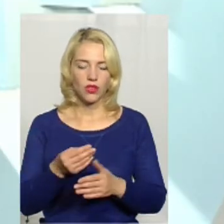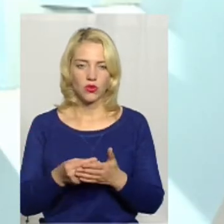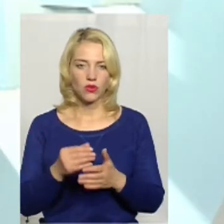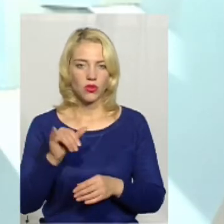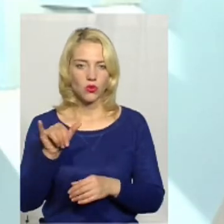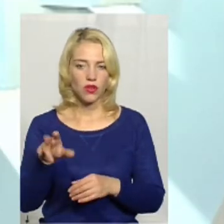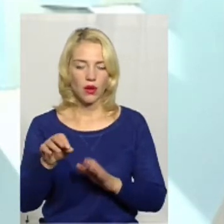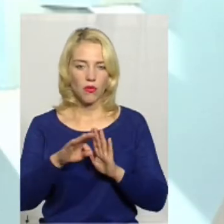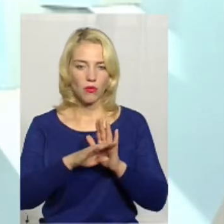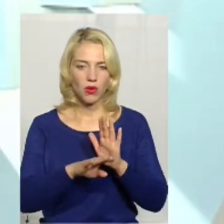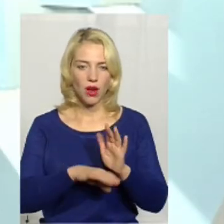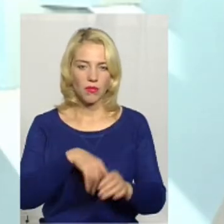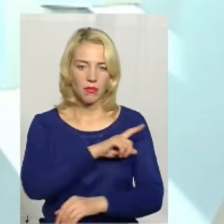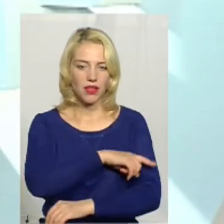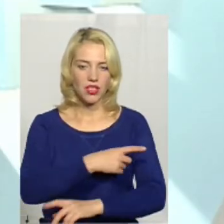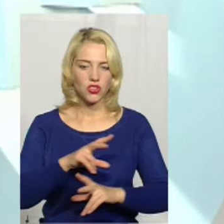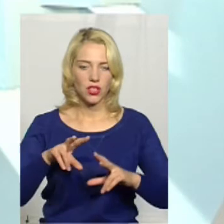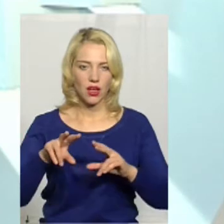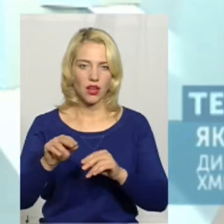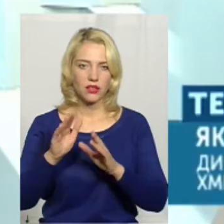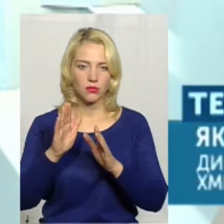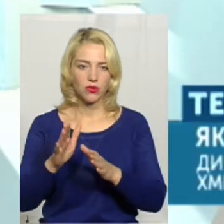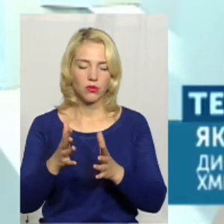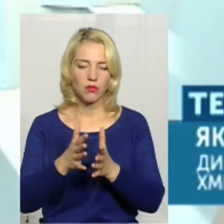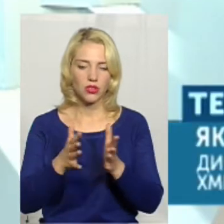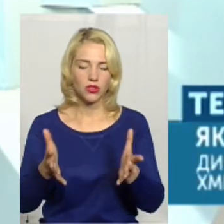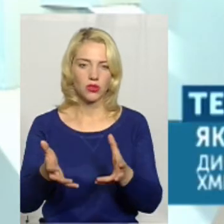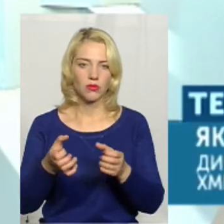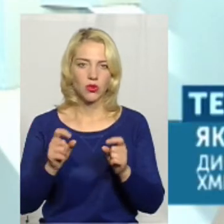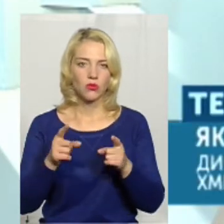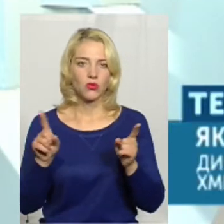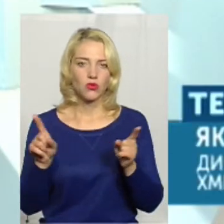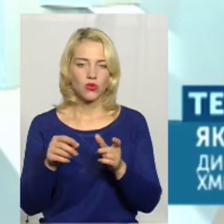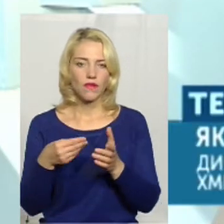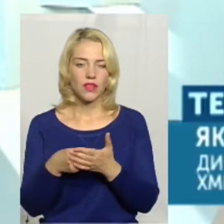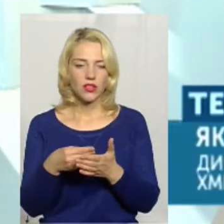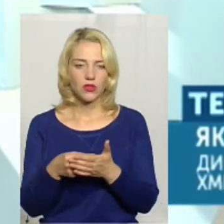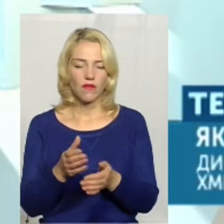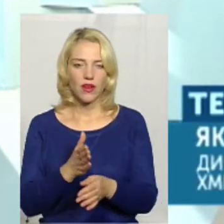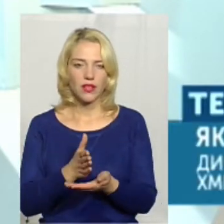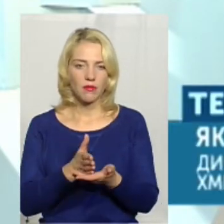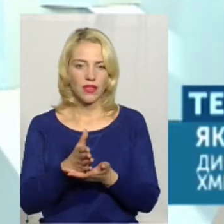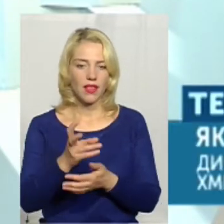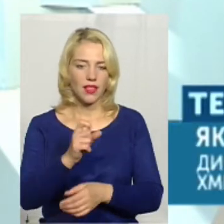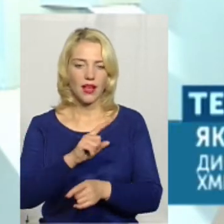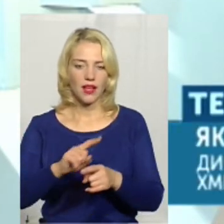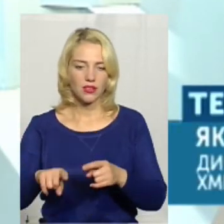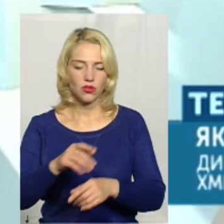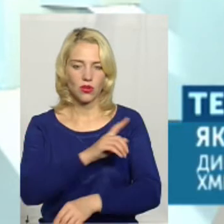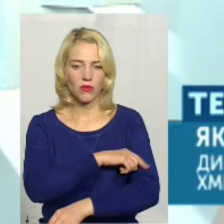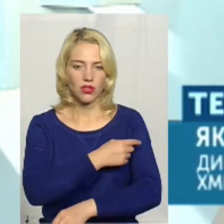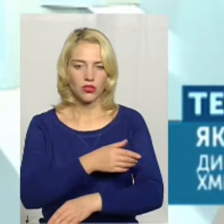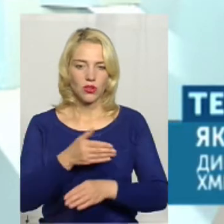Вони по програмі медичних гарантій вони будуть більше отримувати, тому що фінансування піде на екстрену медичну допомогу